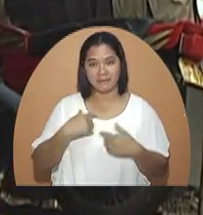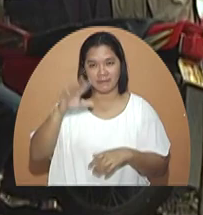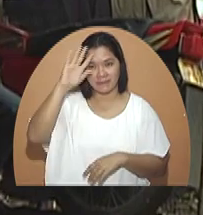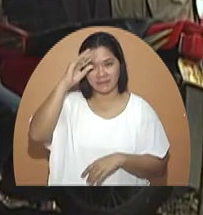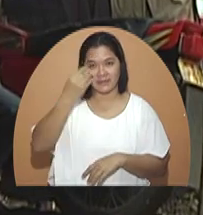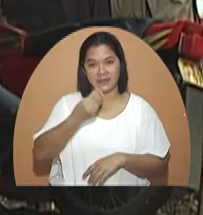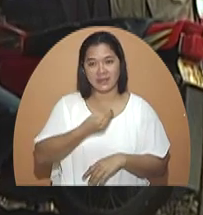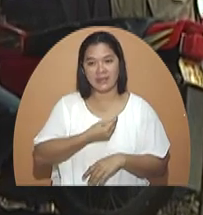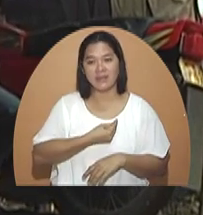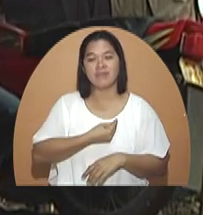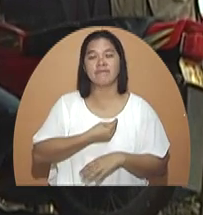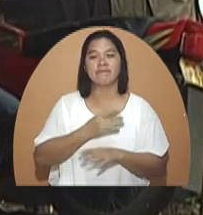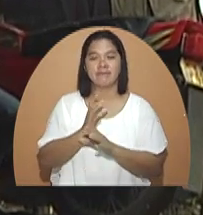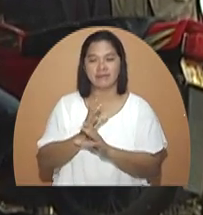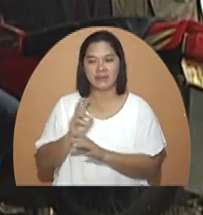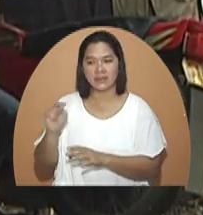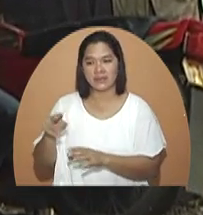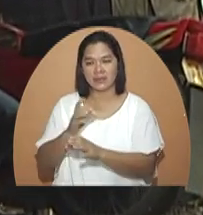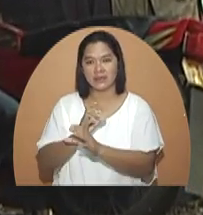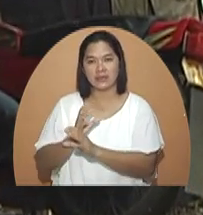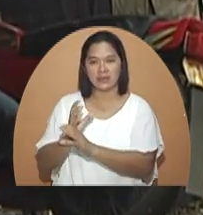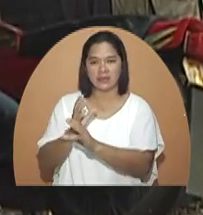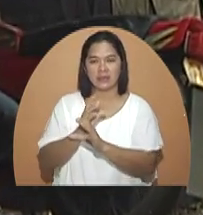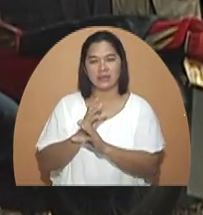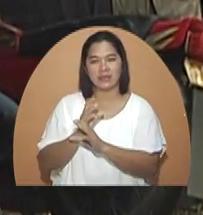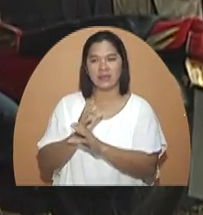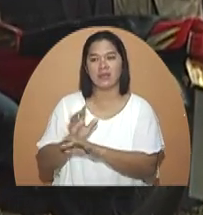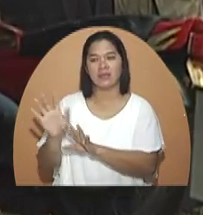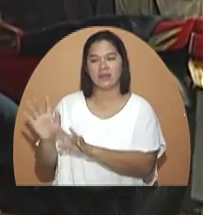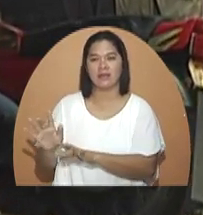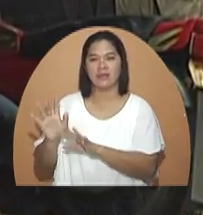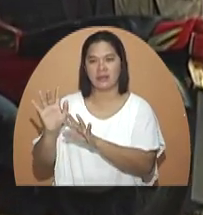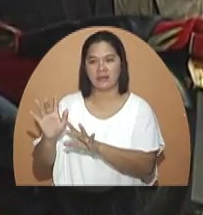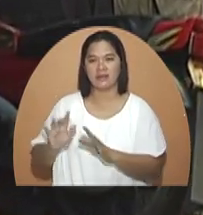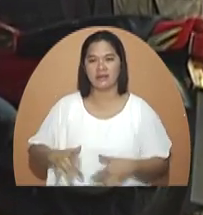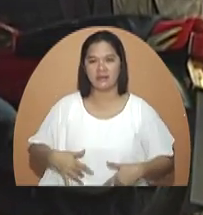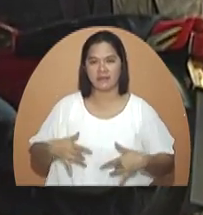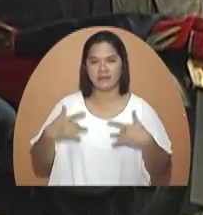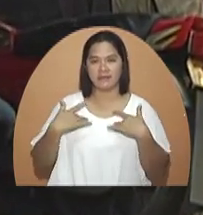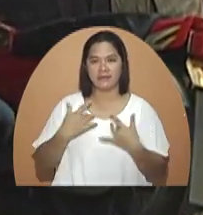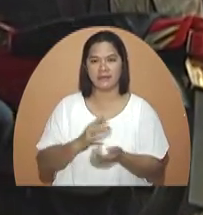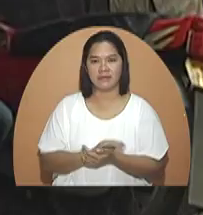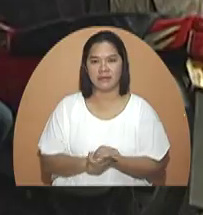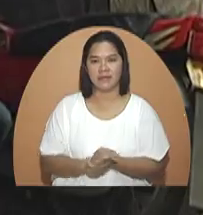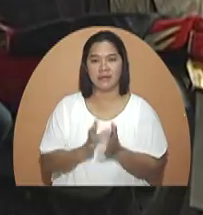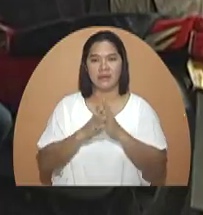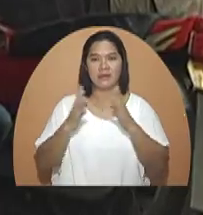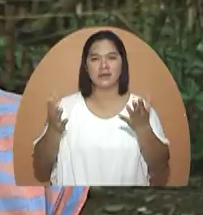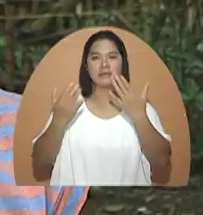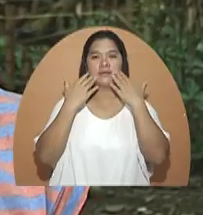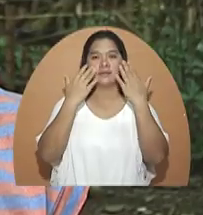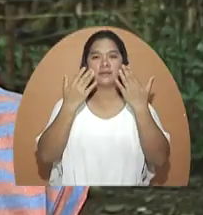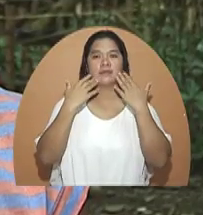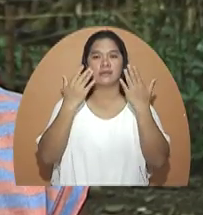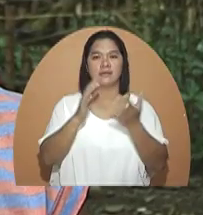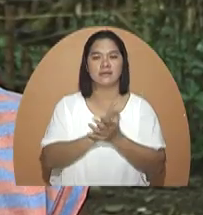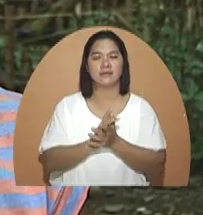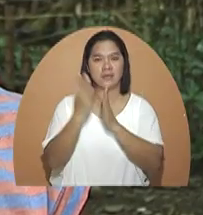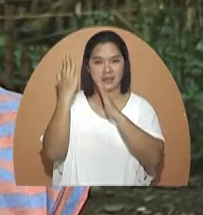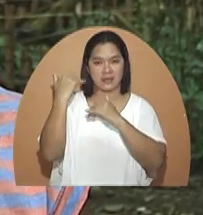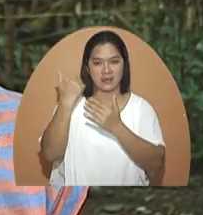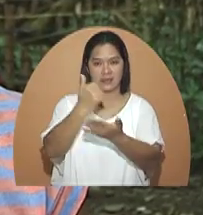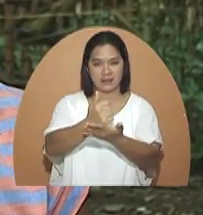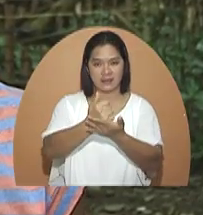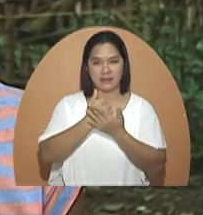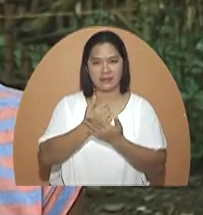inaintindi, ma'am, na napakakawawa po ang buhay, ma'am. Maraming salamat po.